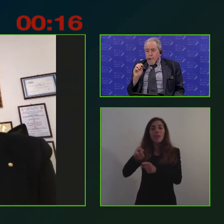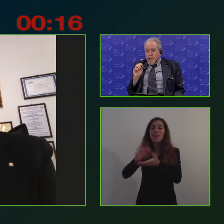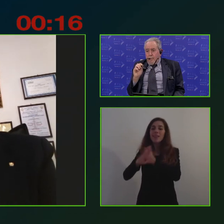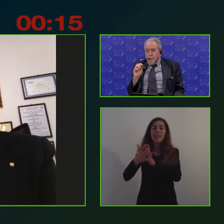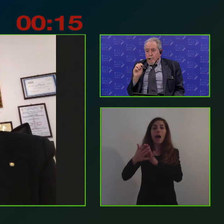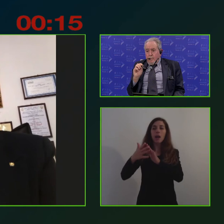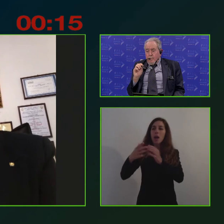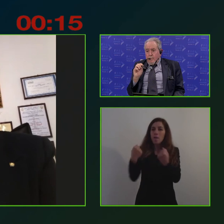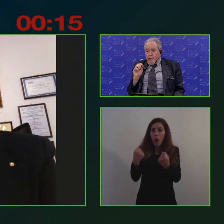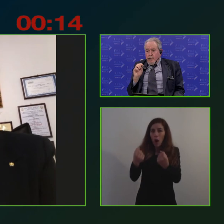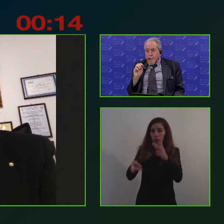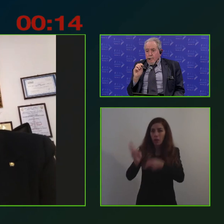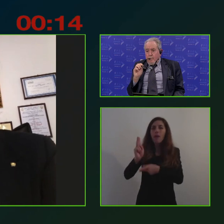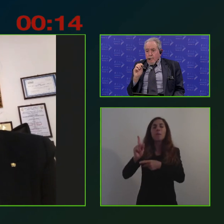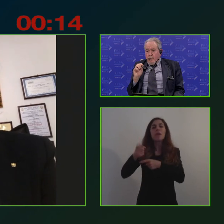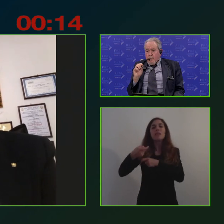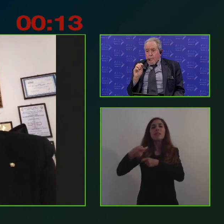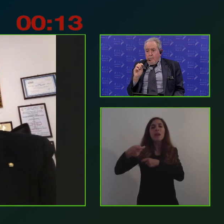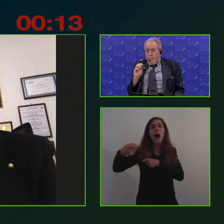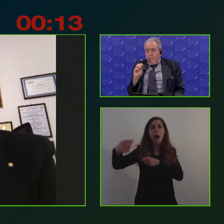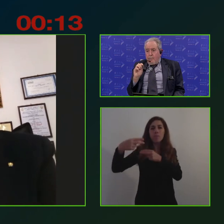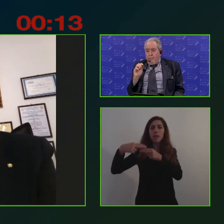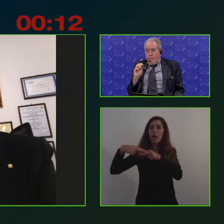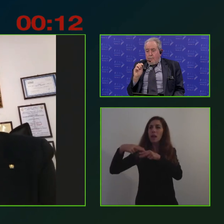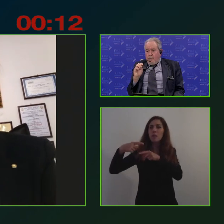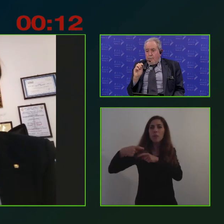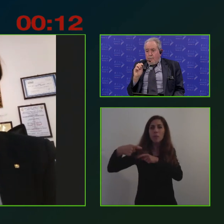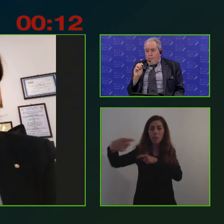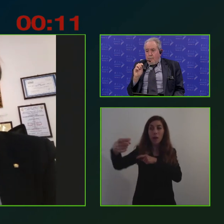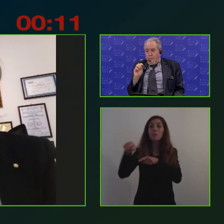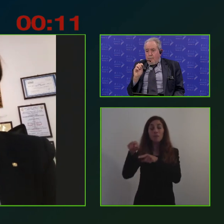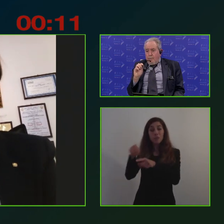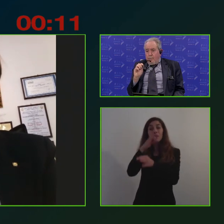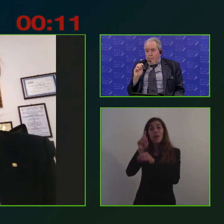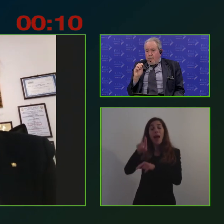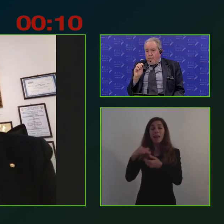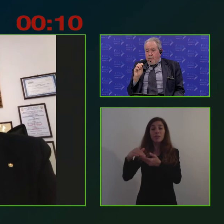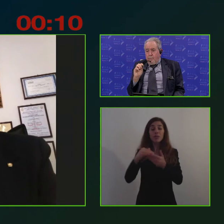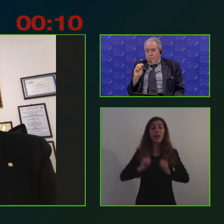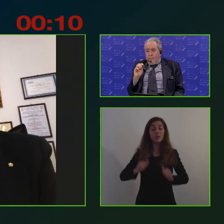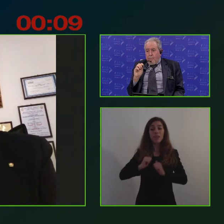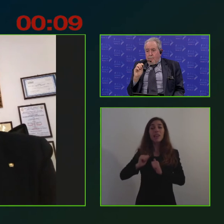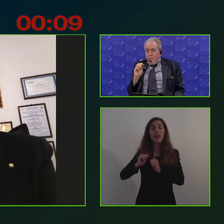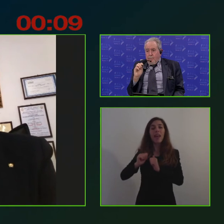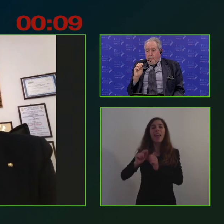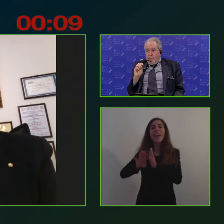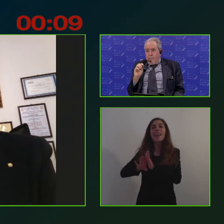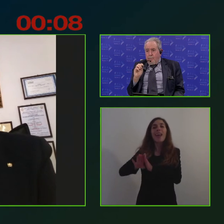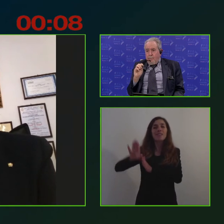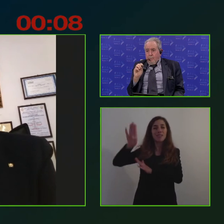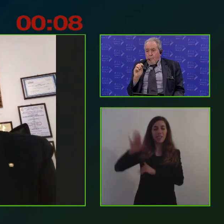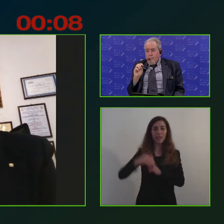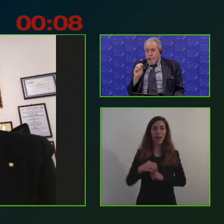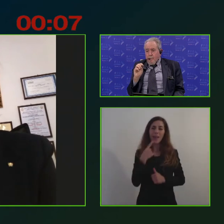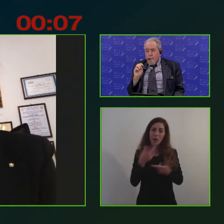valorizzare in termini di crescita economica e sociale proprio la società cile. Io dico sempre che un'impresa non è